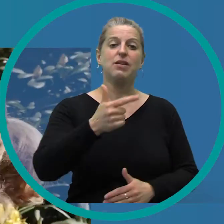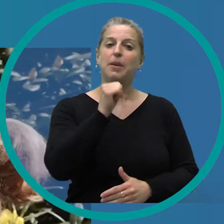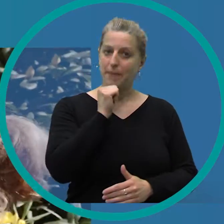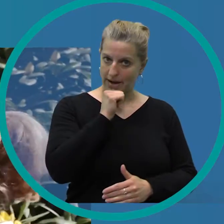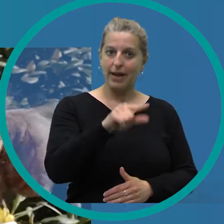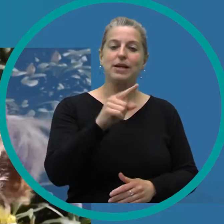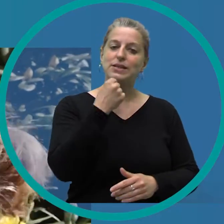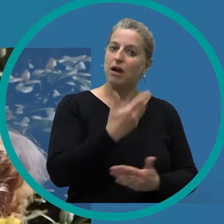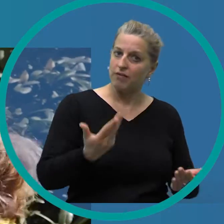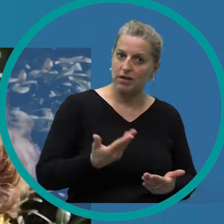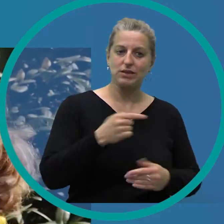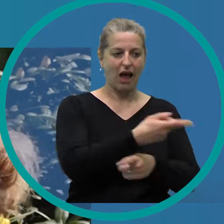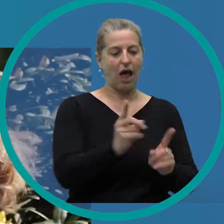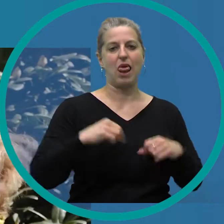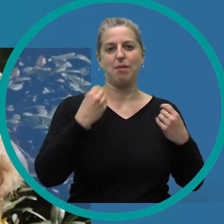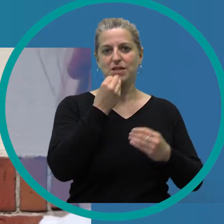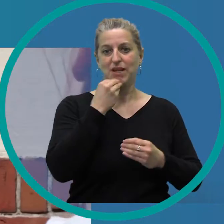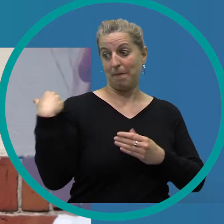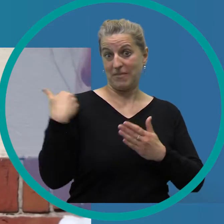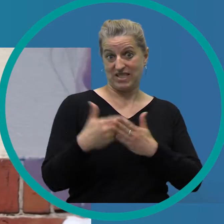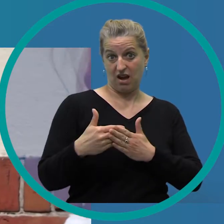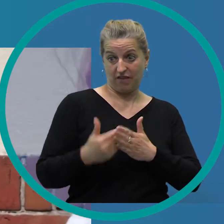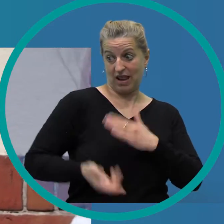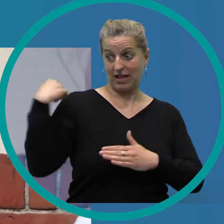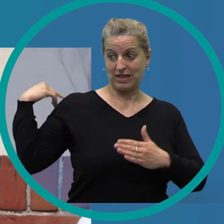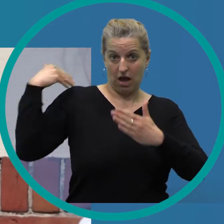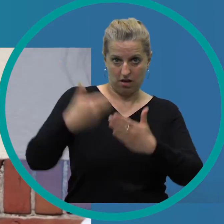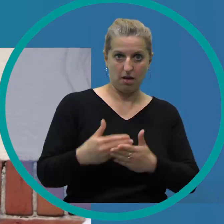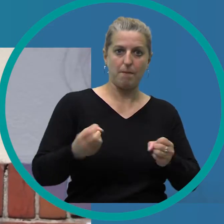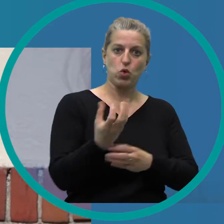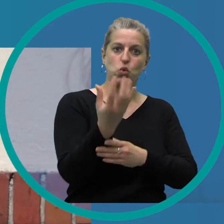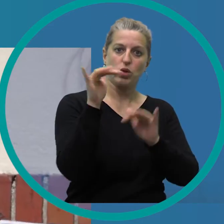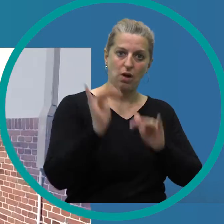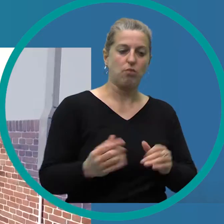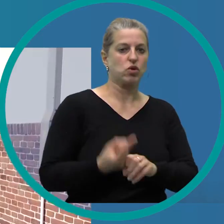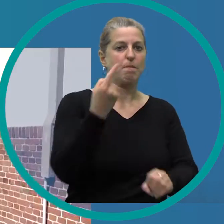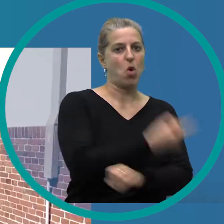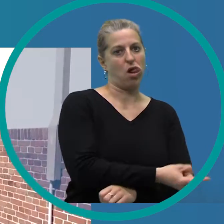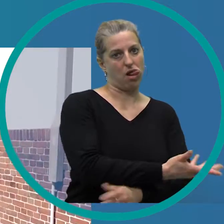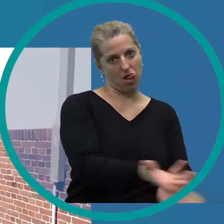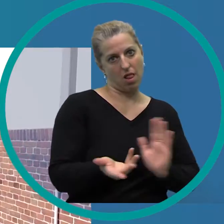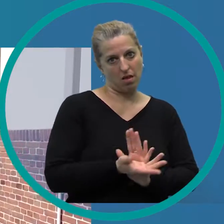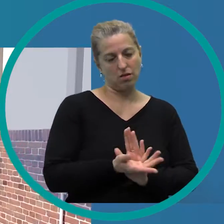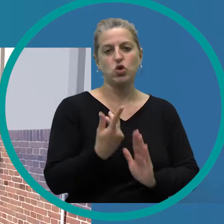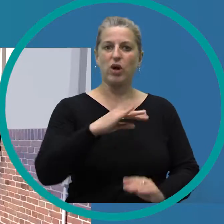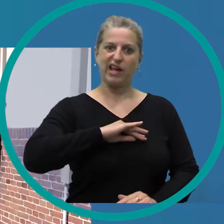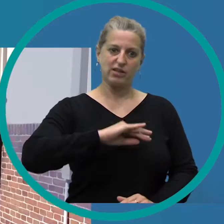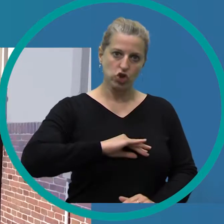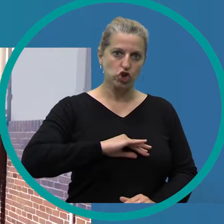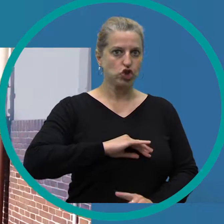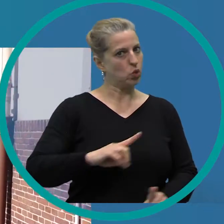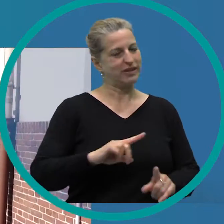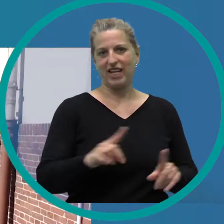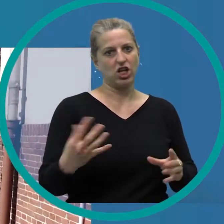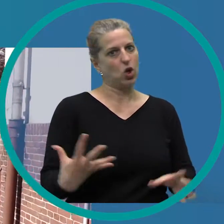Mai ist der Tag, der aussagt, dass alle Lebensmittel, die bis dahin des jeweiligen Jahres produziert wurden, in die Tonne wandern. Ein ethisches